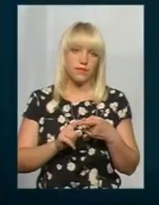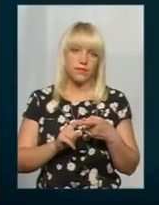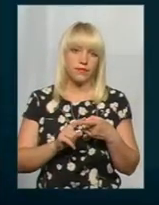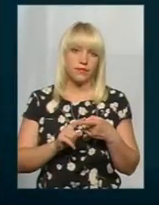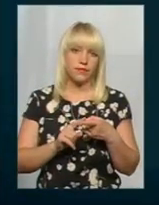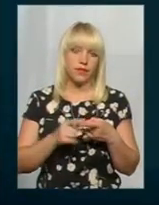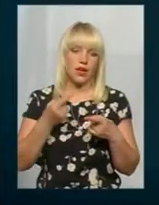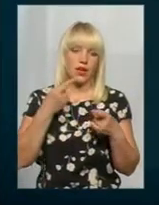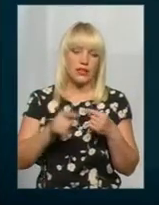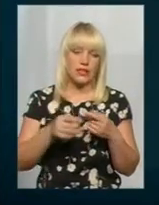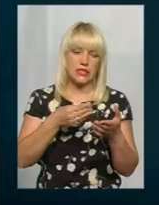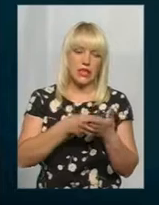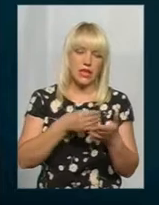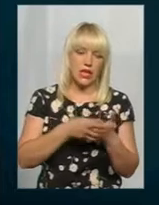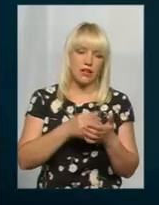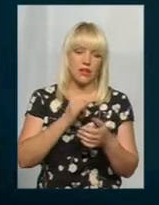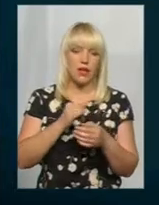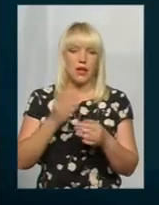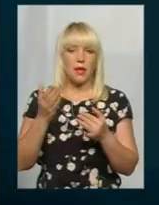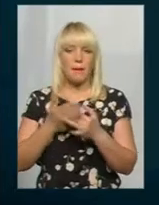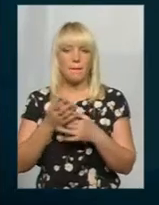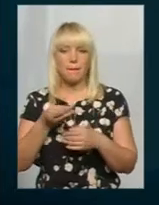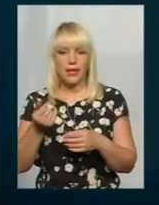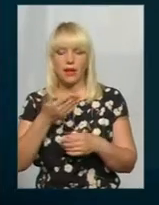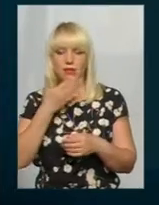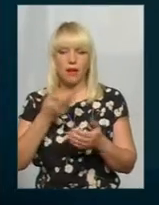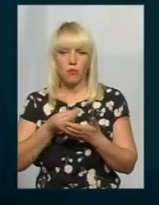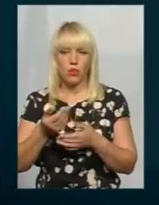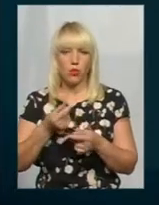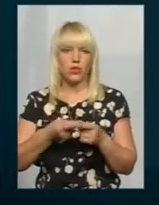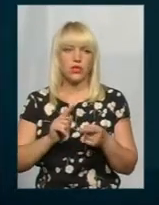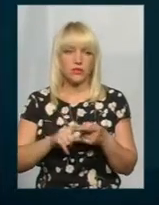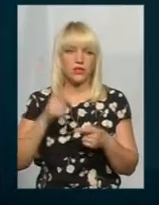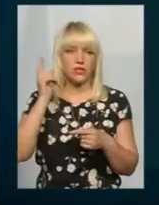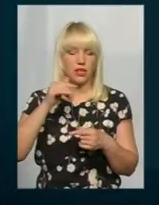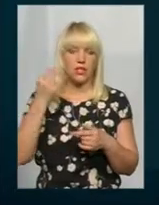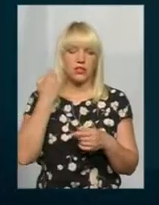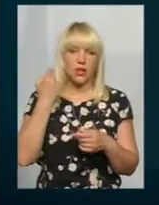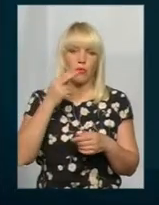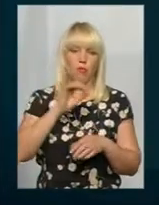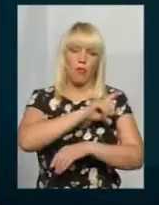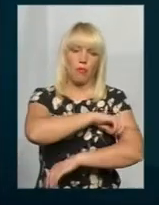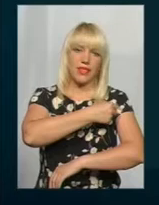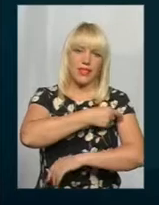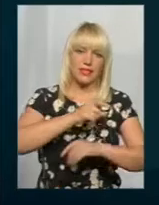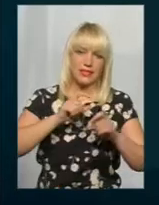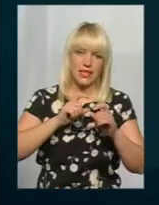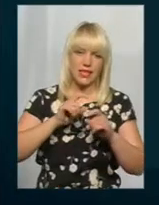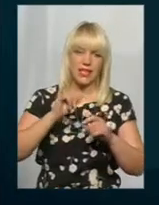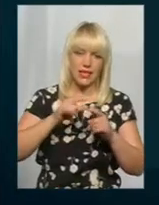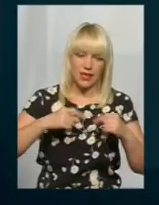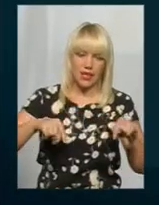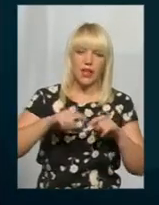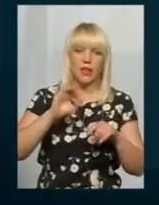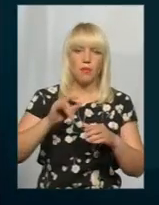різницю в тарифах і пільги не платять, комунальне підприємство завістує. У нас селочесні заборгованість по медицині і по комунальних